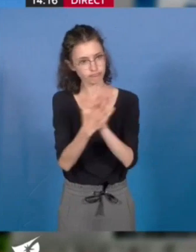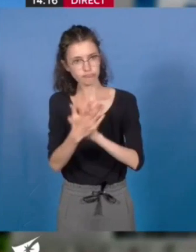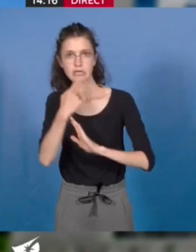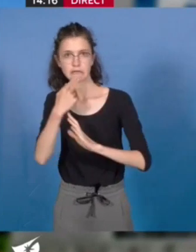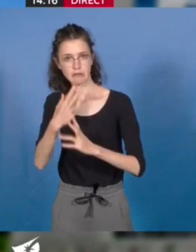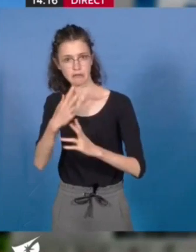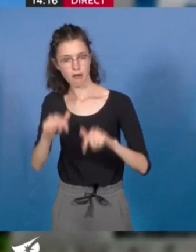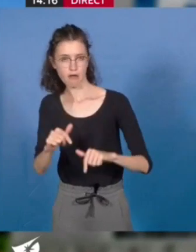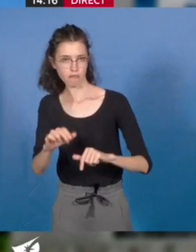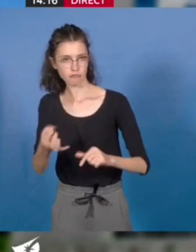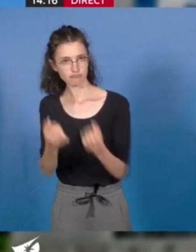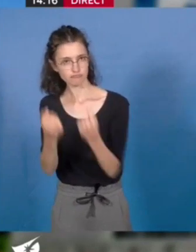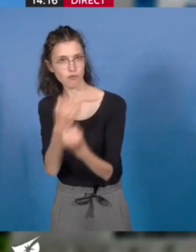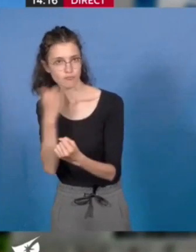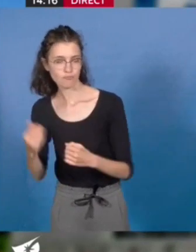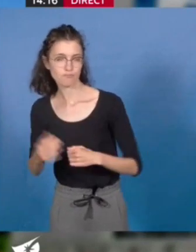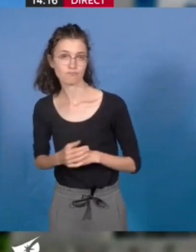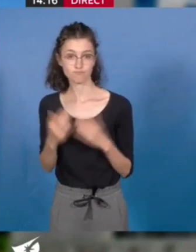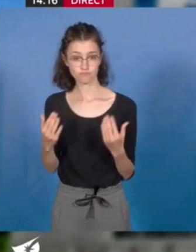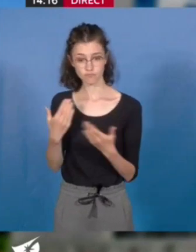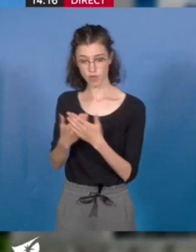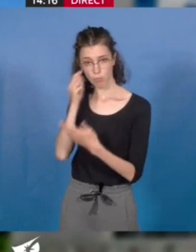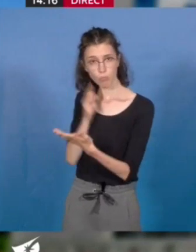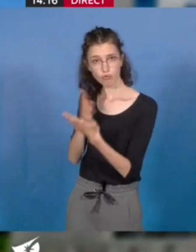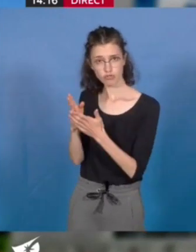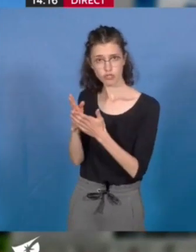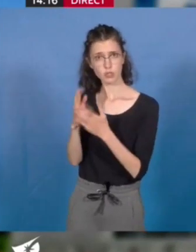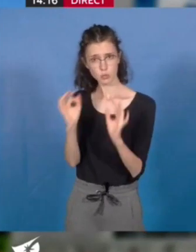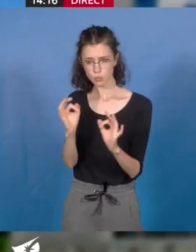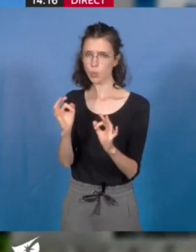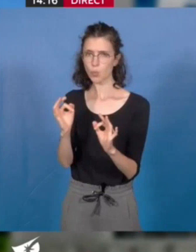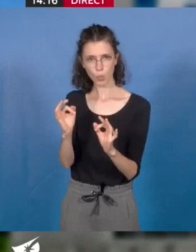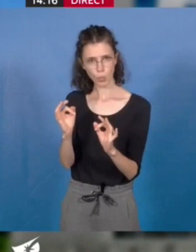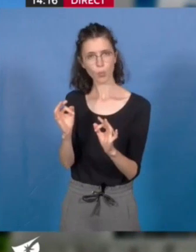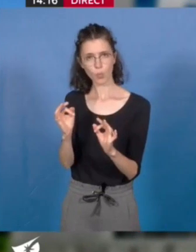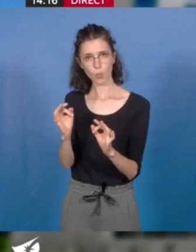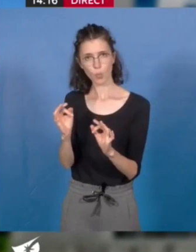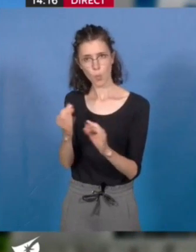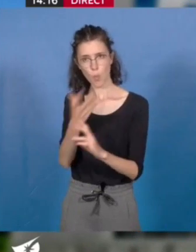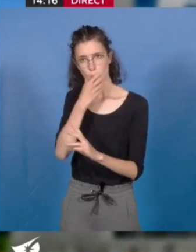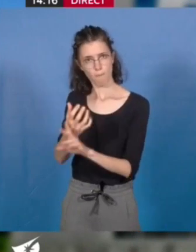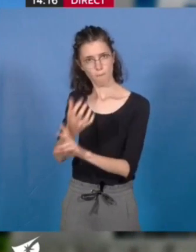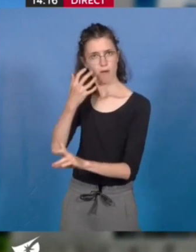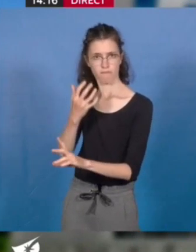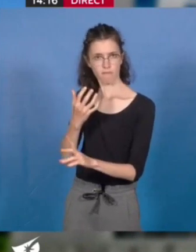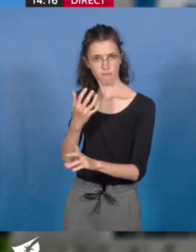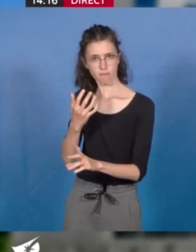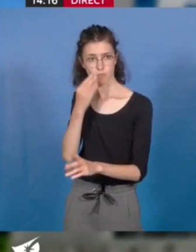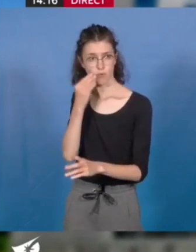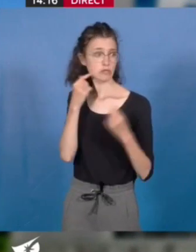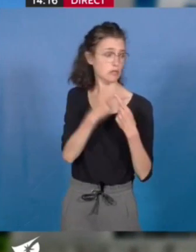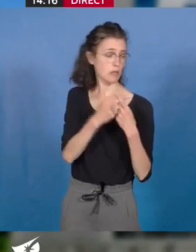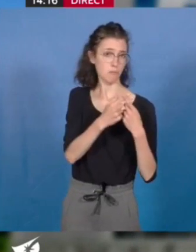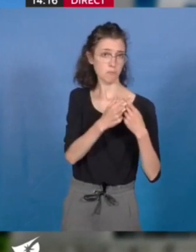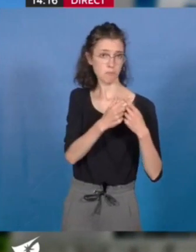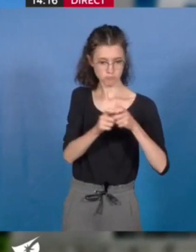est écologiquement vertueux et répond aux impératifs climatiques aussi bien au regard de la sobriété énergétique de l'équipement que sur le bon